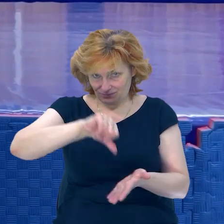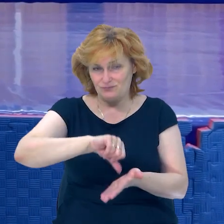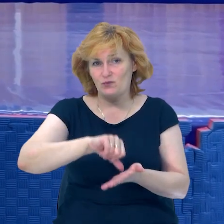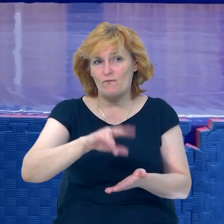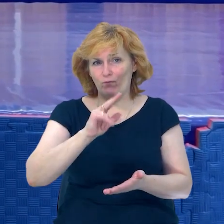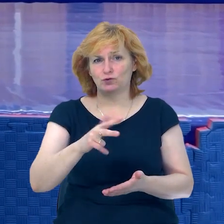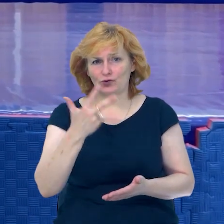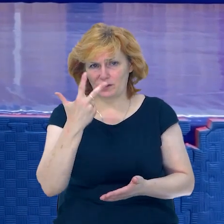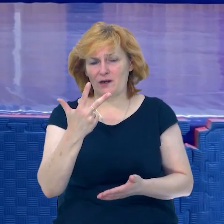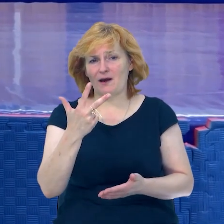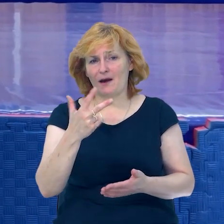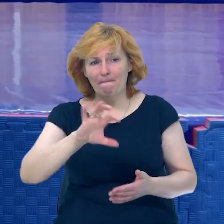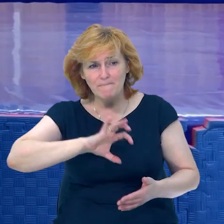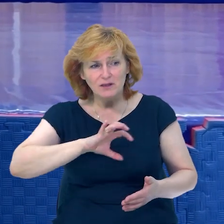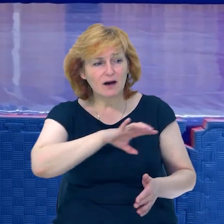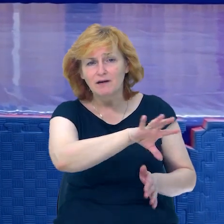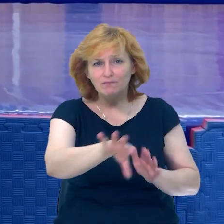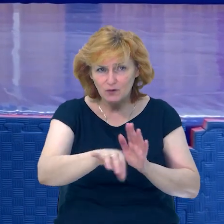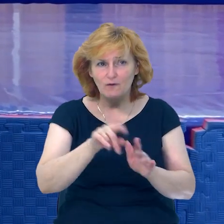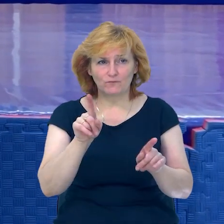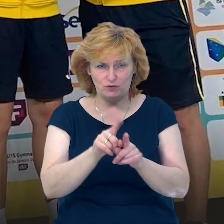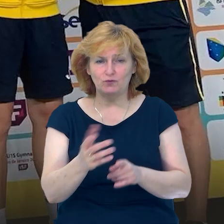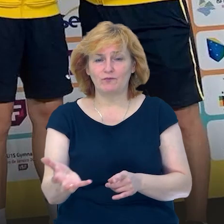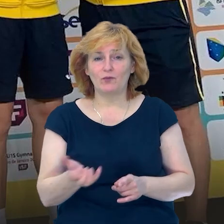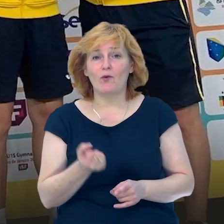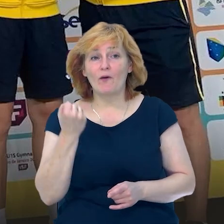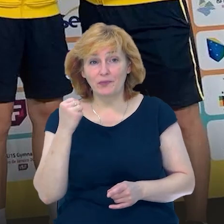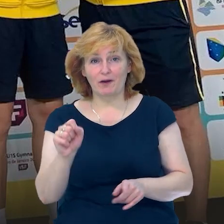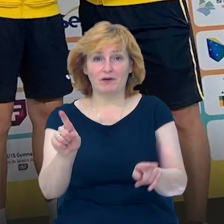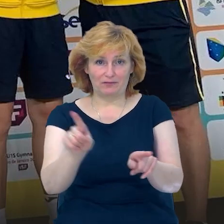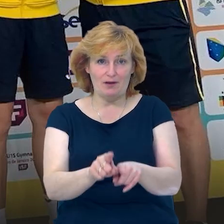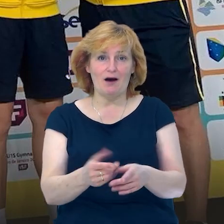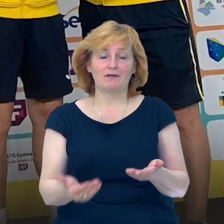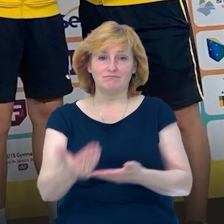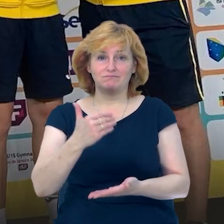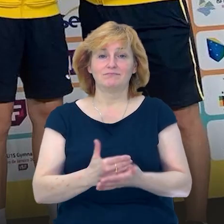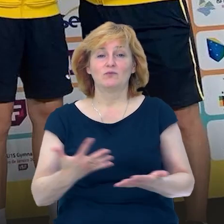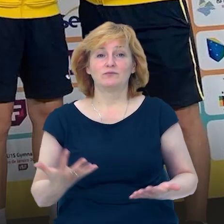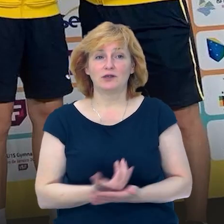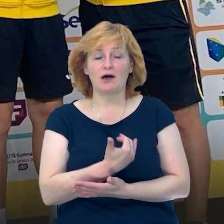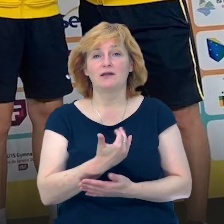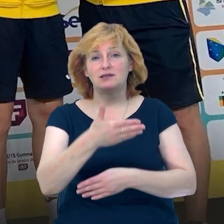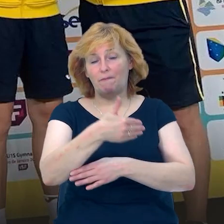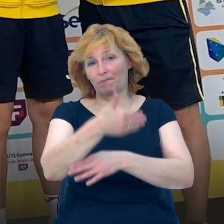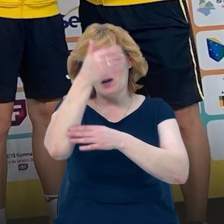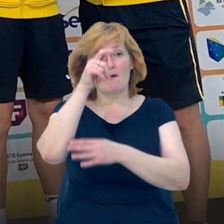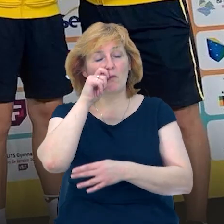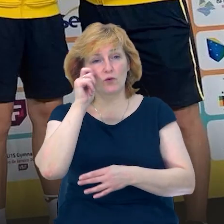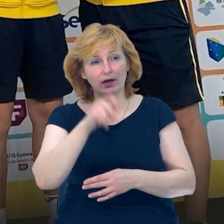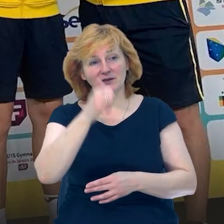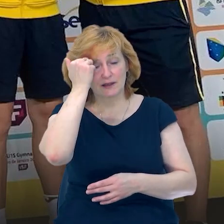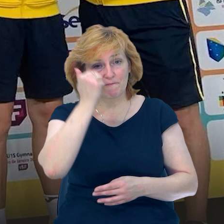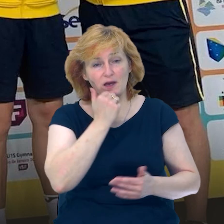мірі, з трьох медалей гарантія була, що вони їх отримають. Так воно і сталося. Прапор України завдяки їй і іншим